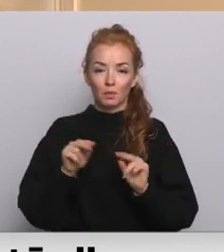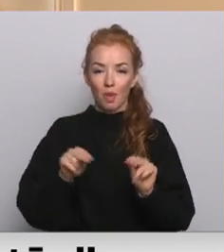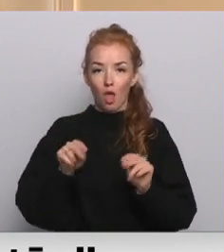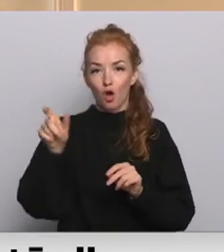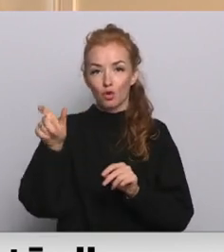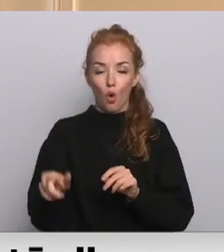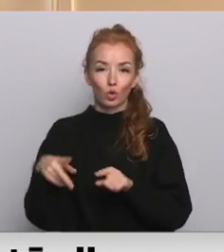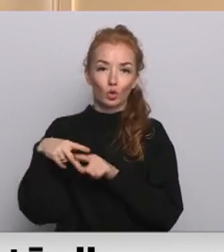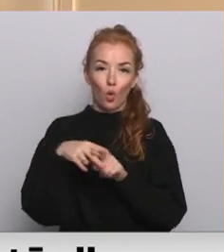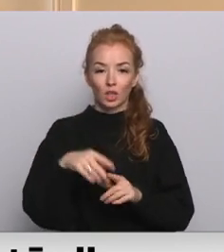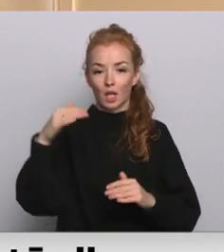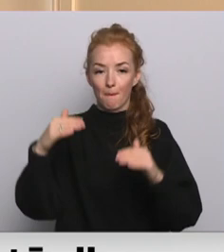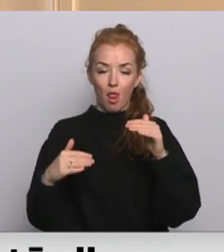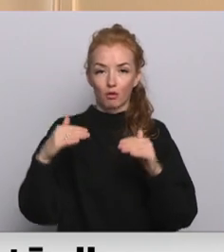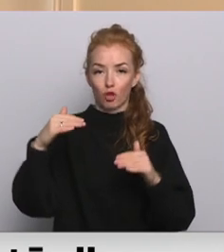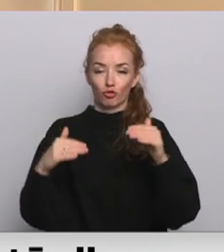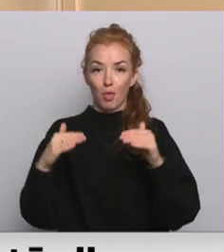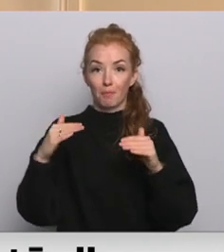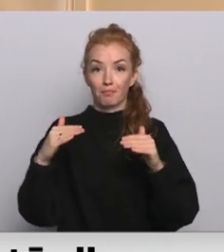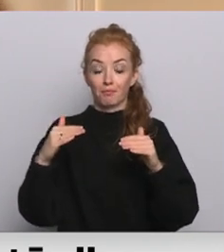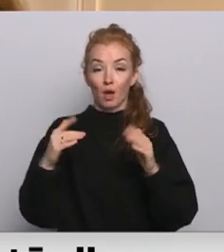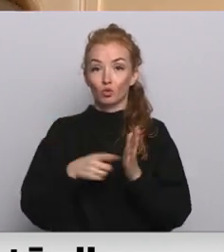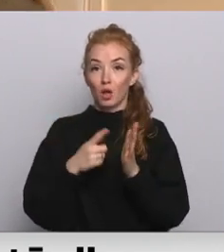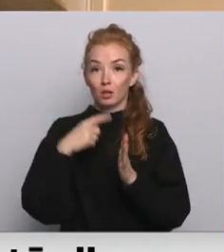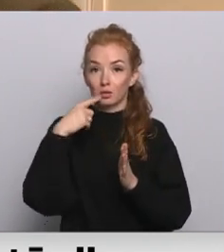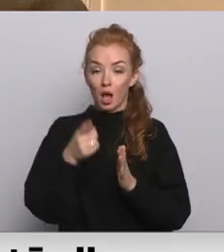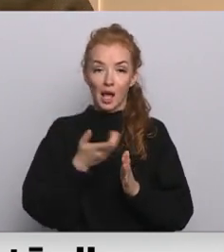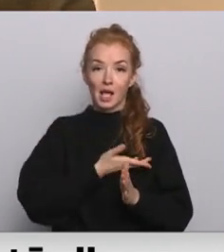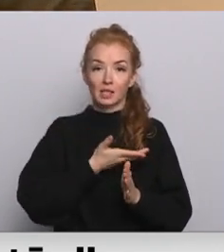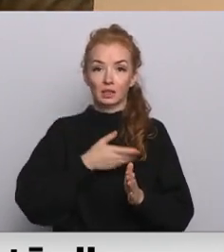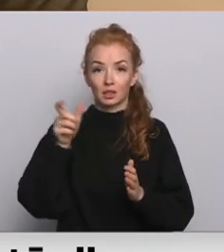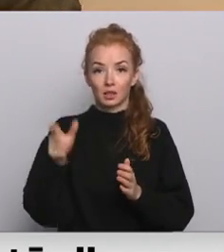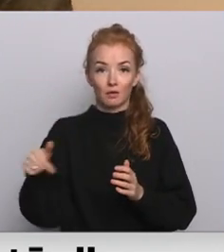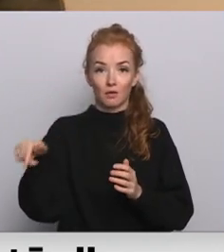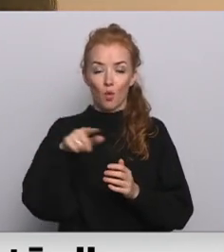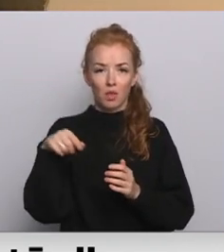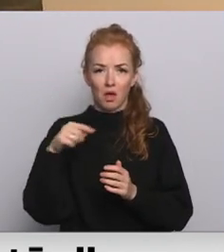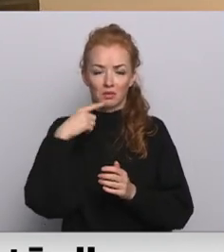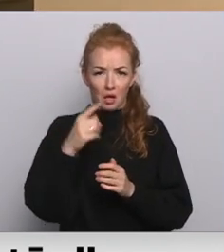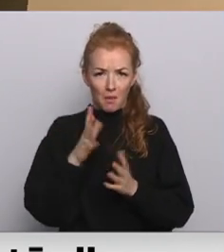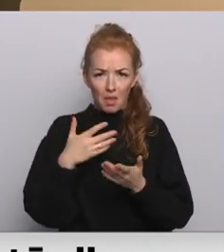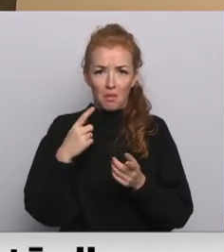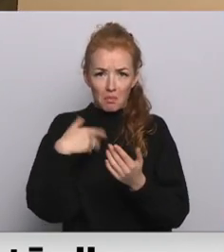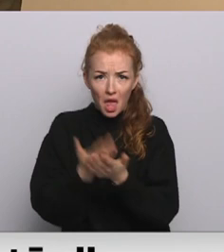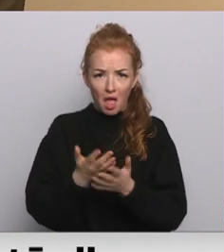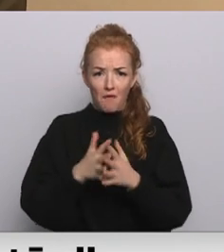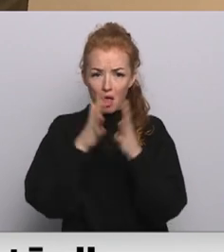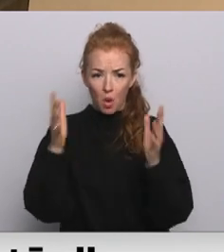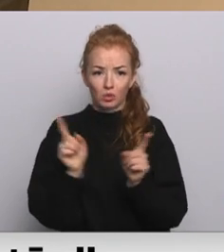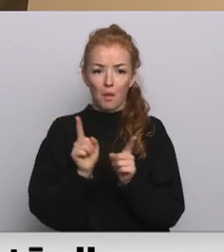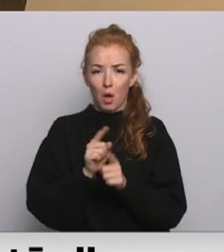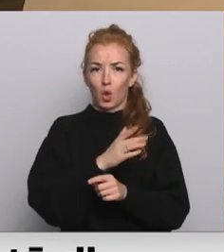kādā mērā slodas sablancēt. Jā, laikā izskano iedzīvotājiem neizpratne, ka tik daudz jau ko piedāvā, un vienālika jums.